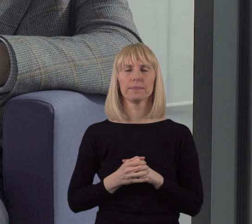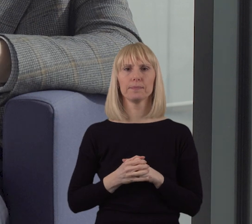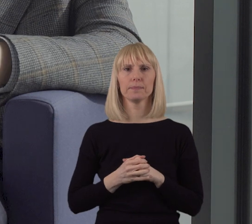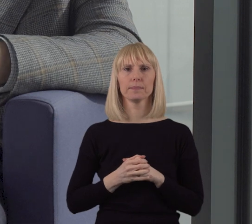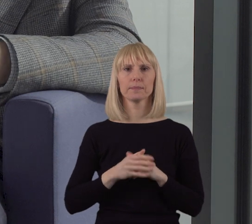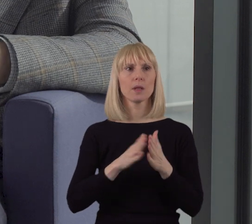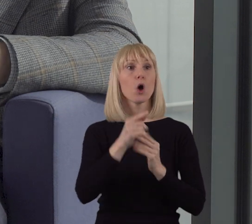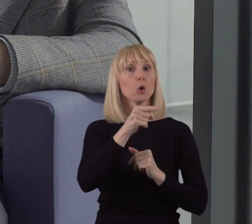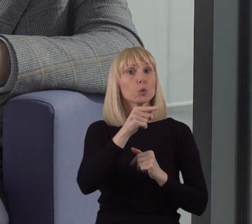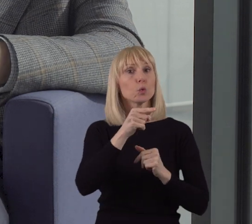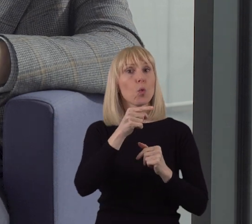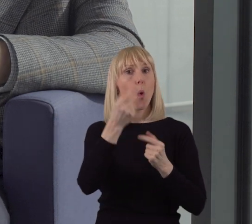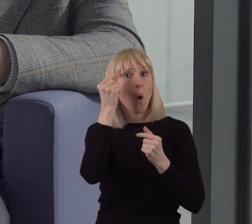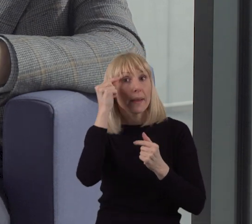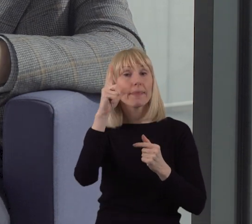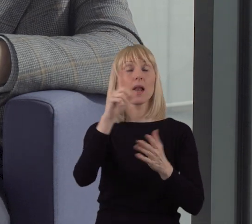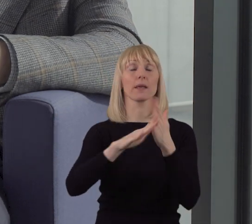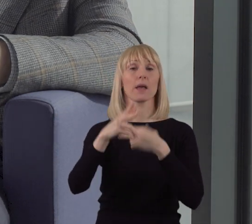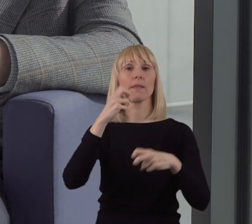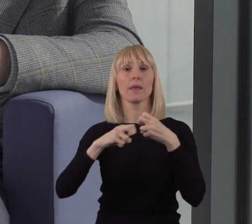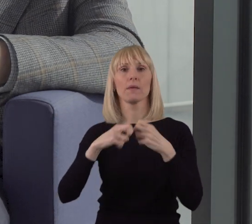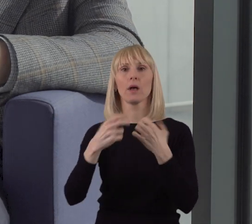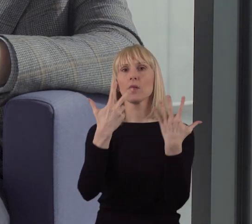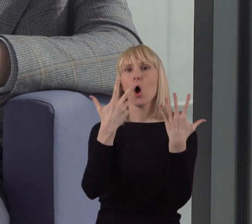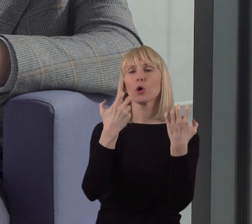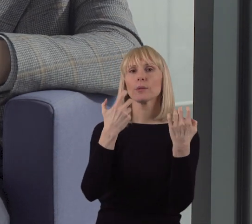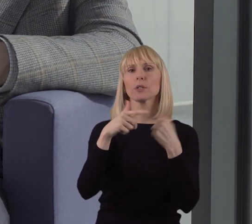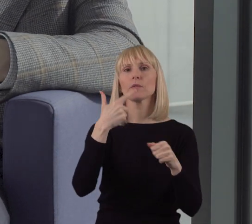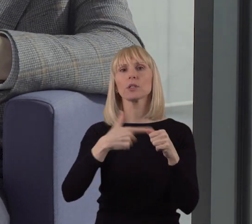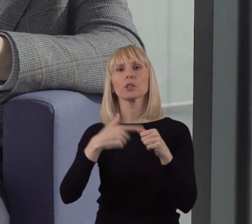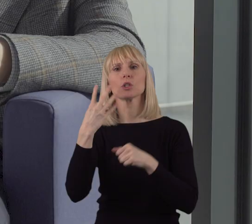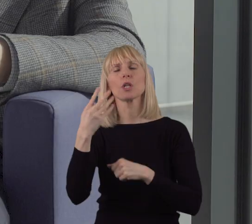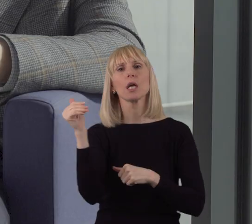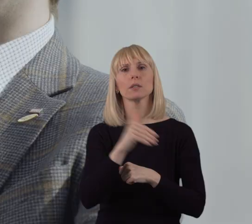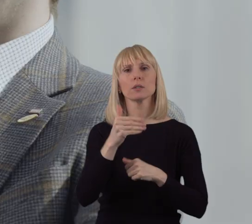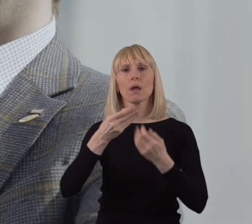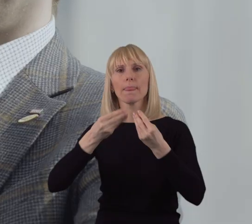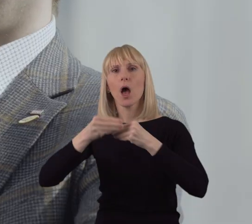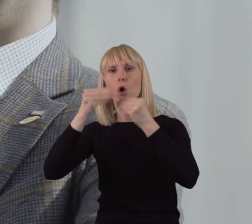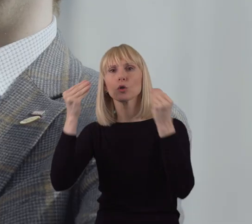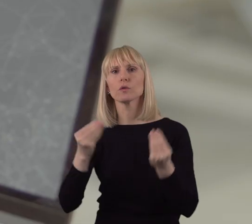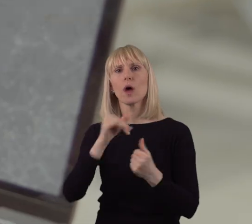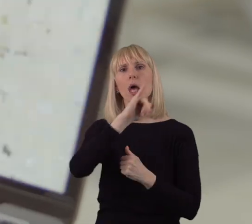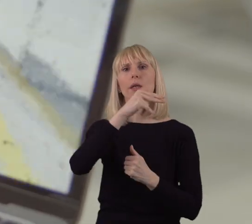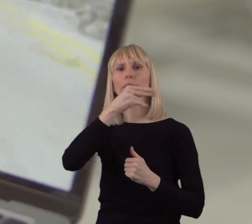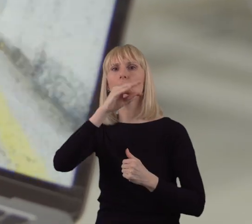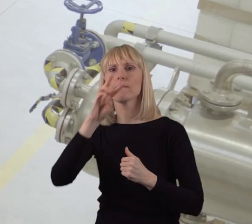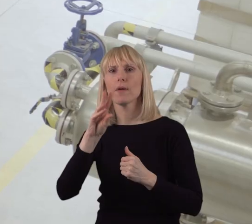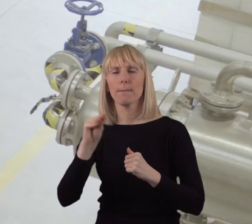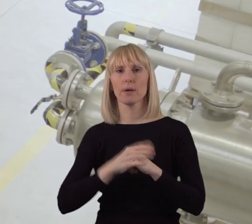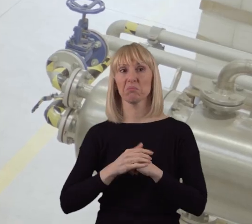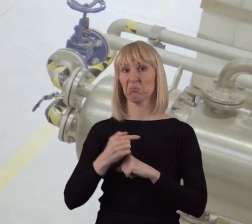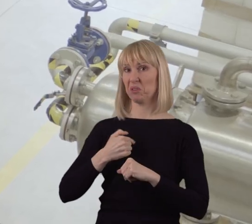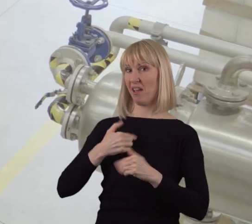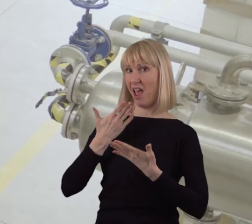Z programu Inteligentny Rozwój otrzymaliśmy 824 tysiące na rozwój systemu InnerWeb. Osobiście jestem bardzo